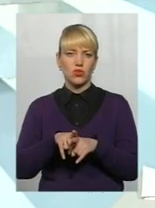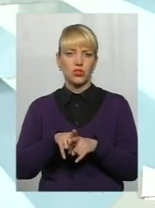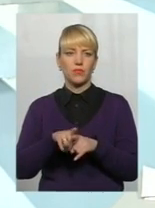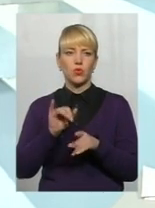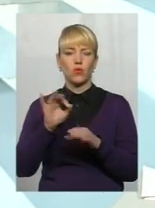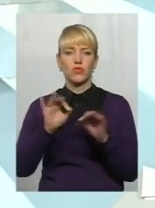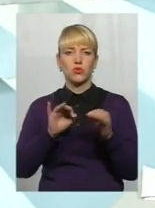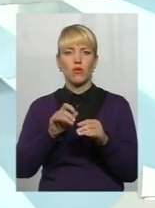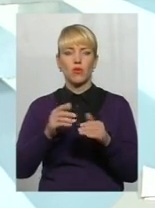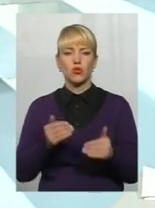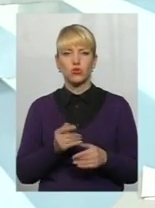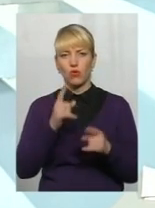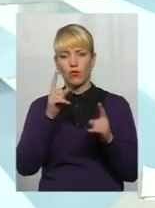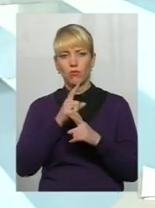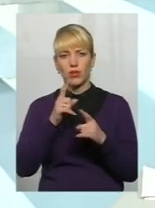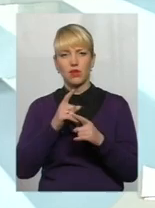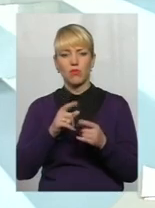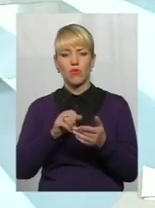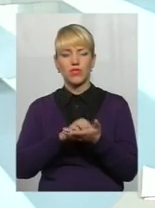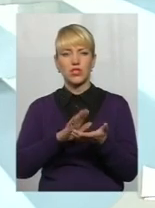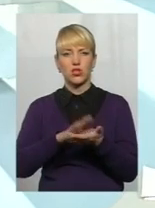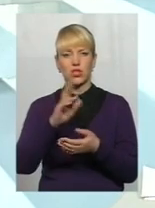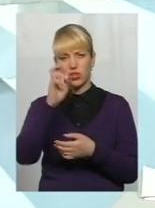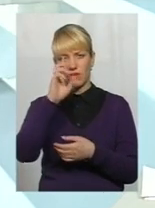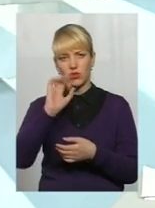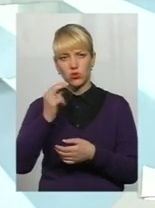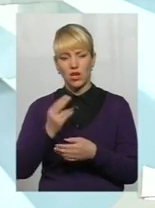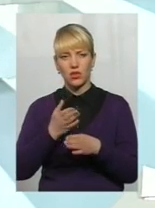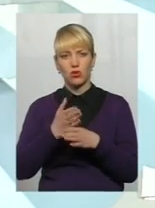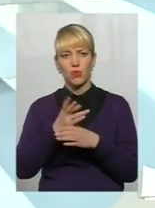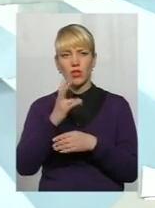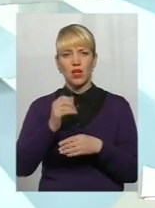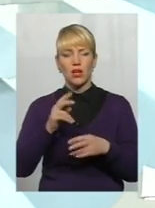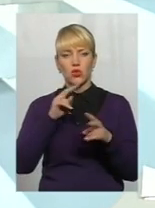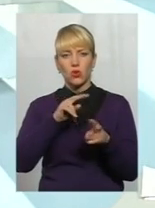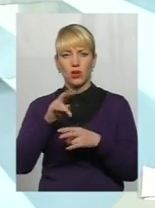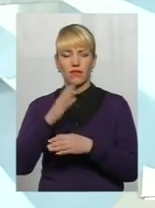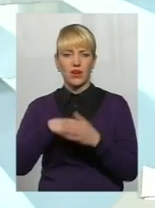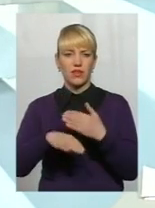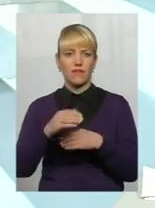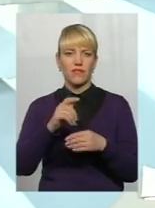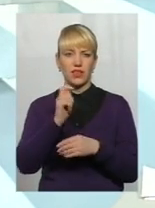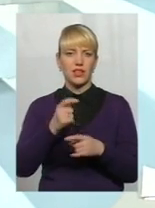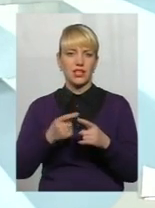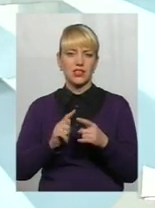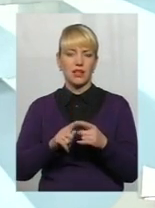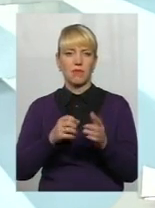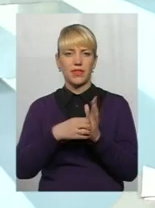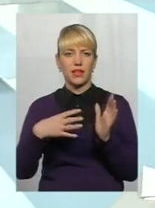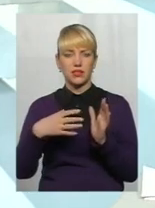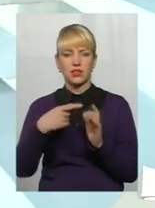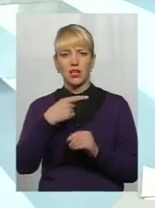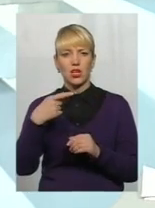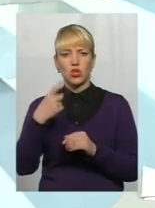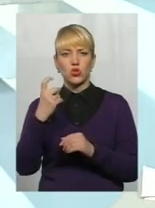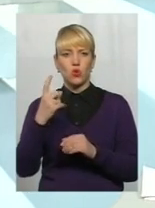відсотках від прожиткового мінімуму визначається державна соціальна допомога на догляд інвалідам війни. Вона встановить від 15 до